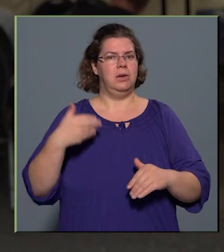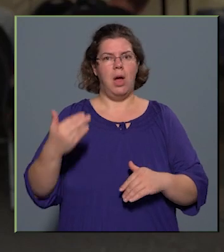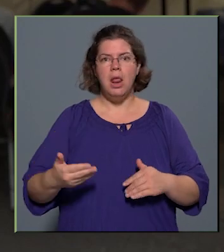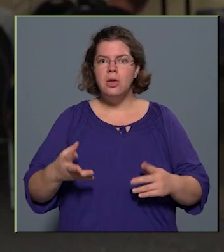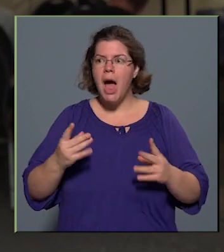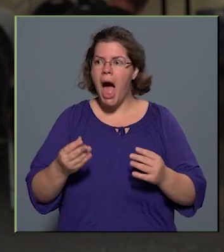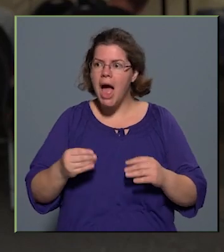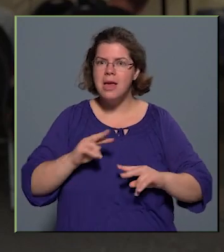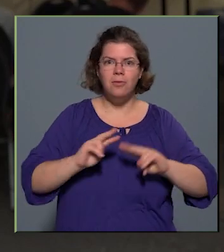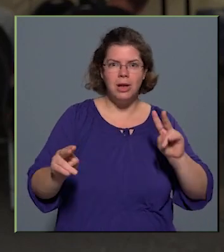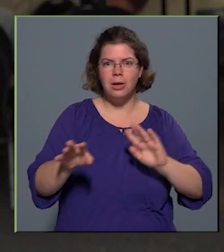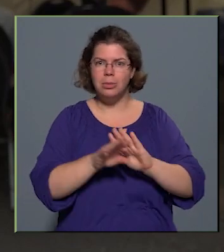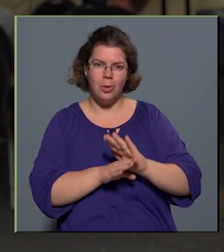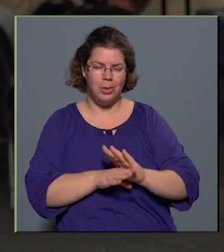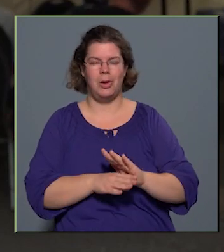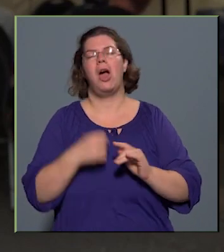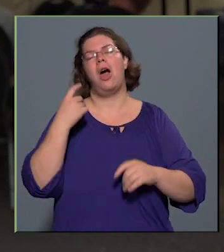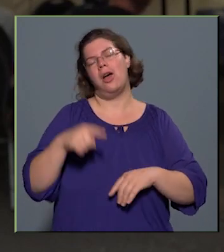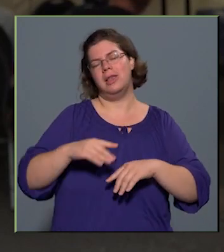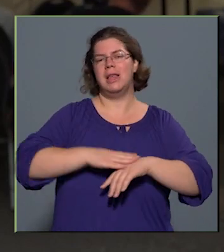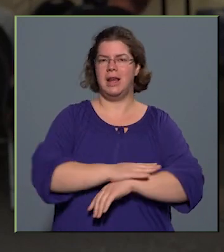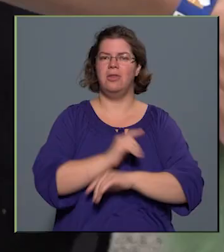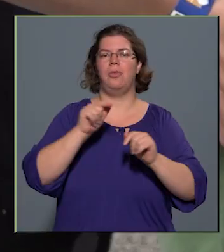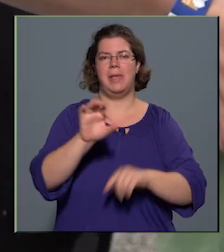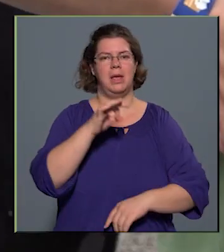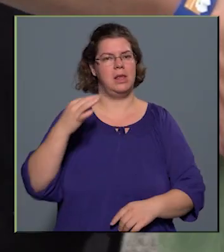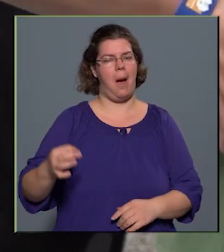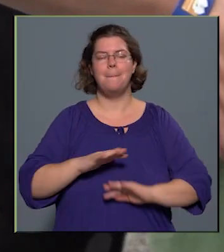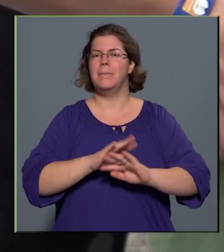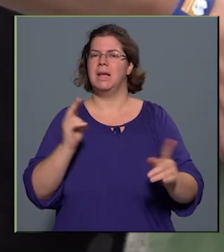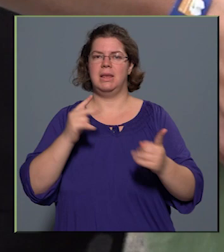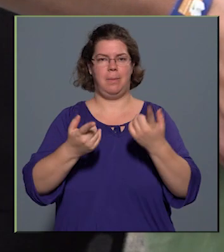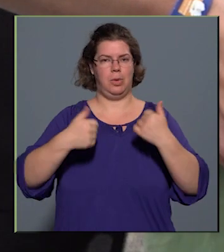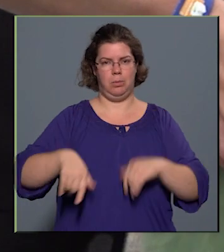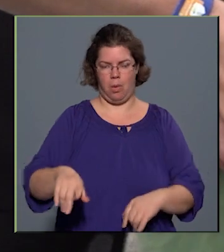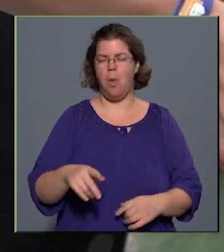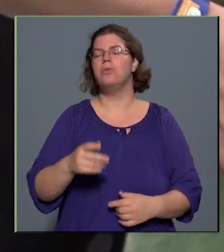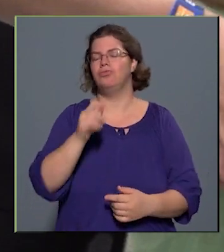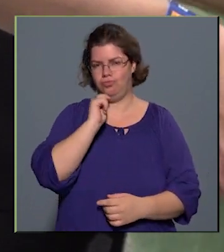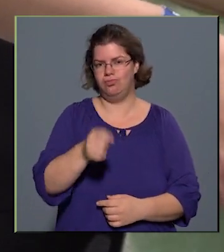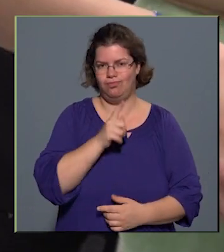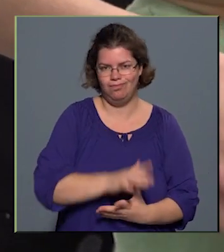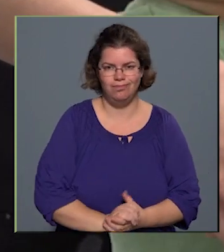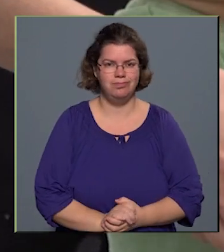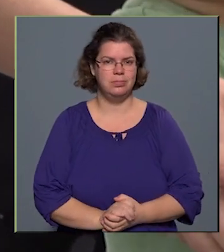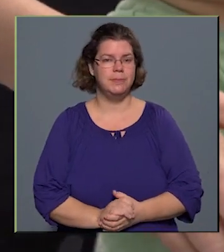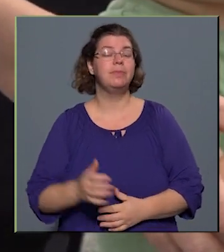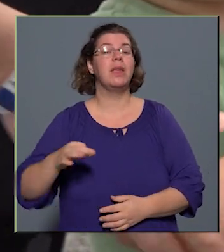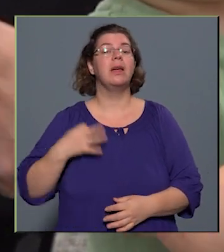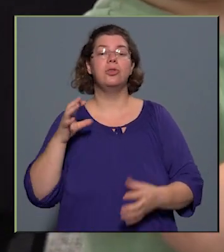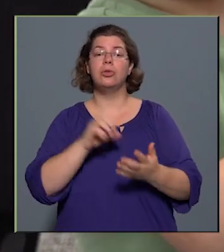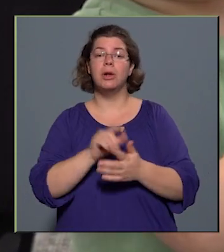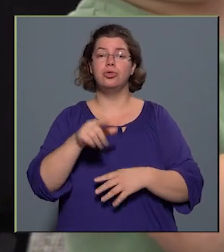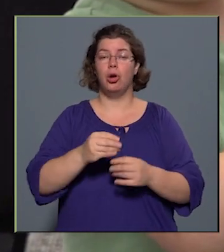vannak a programokon, nekem az az érzésem, hogy ez a nap ez minden szempontból sikeres lesz. Az egészségváros eseményen a sokakat érintő